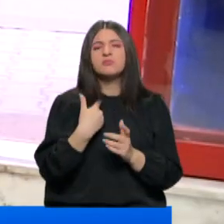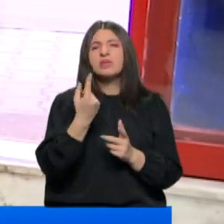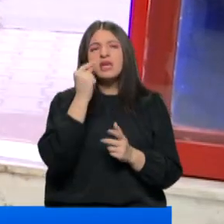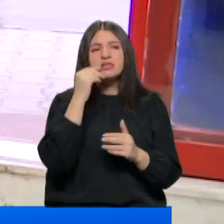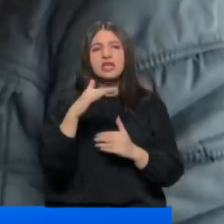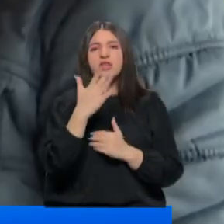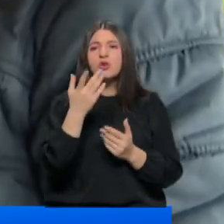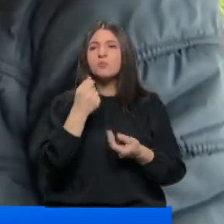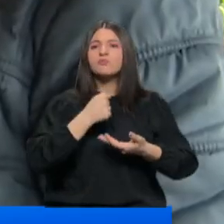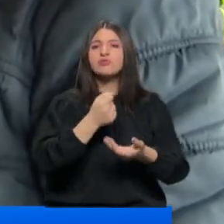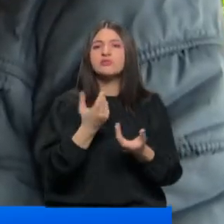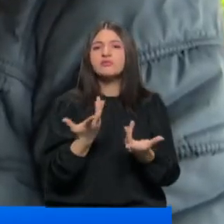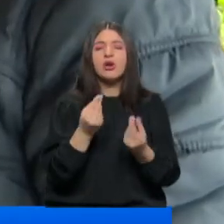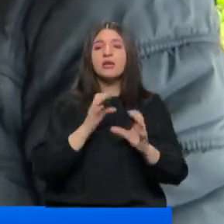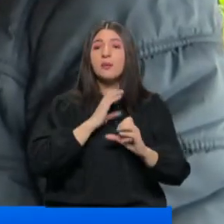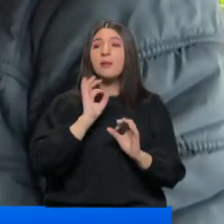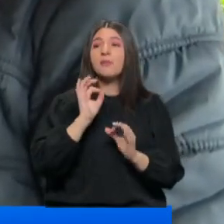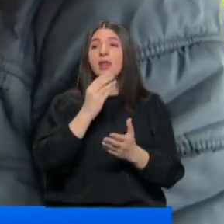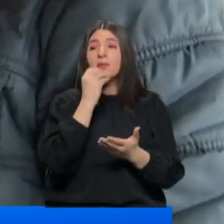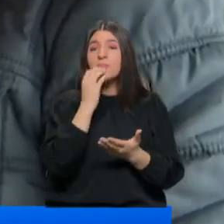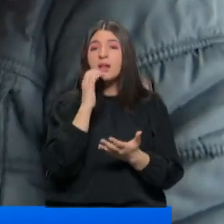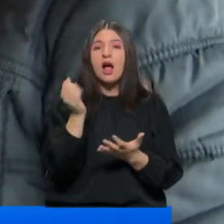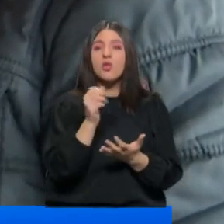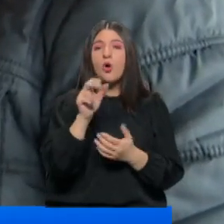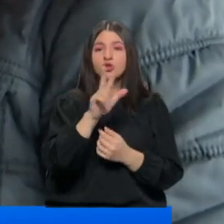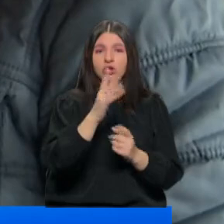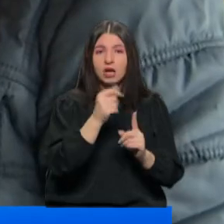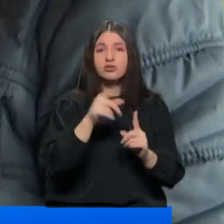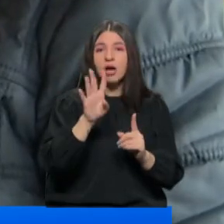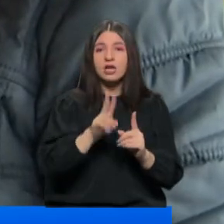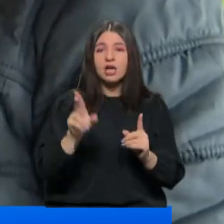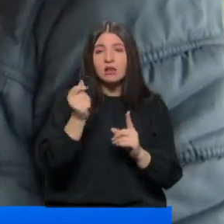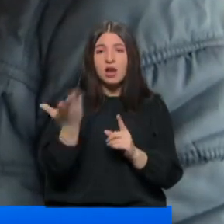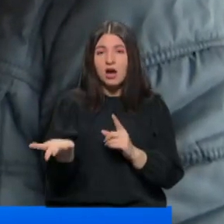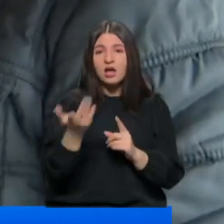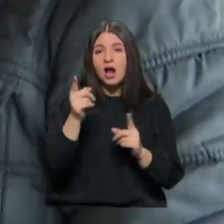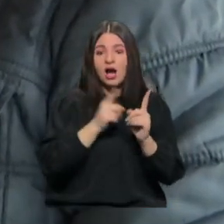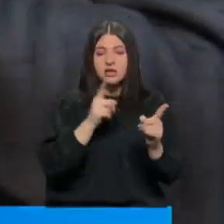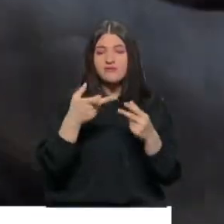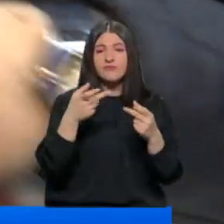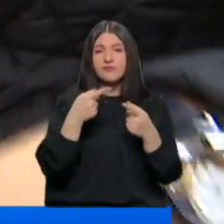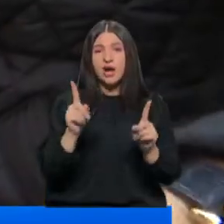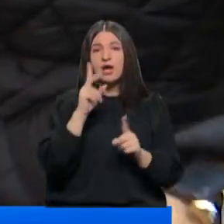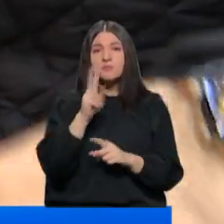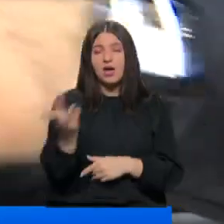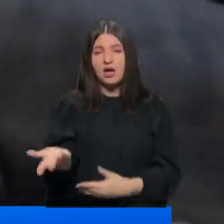çok etkileyebilecek bir şey değil. Devamlı aldığım peynir vardı, 34 liraydı. Şu anda olmuş 47 lira. Yani aradaki farka bak.